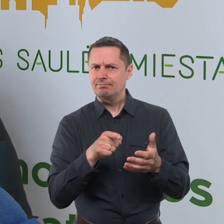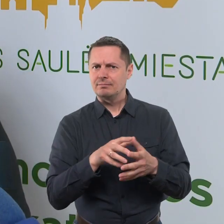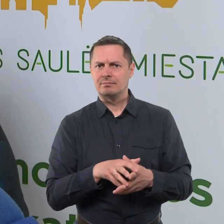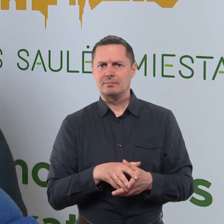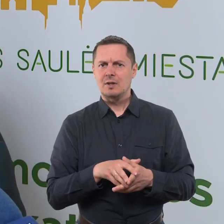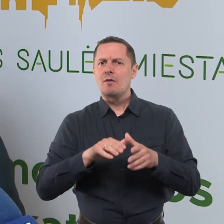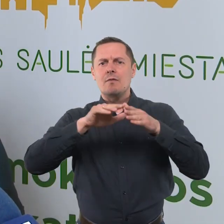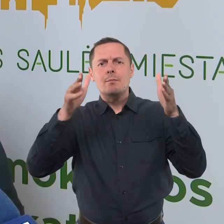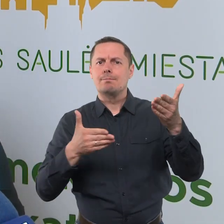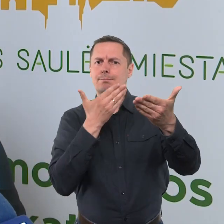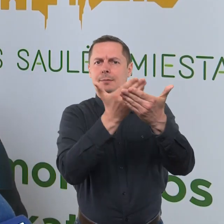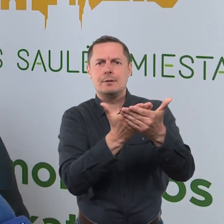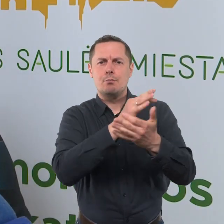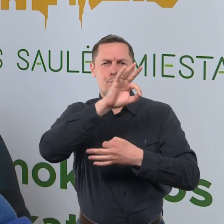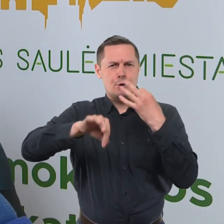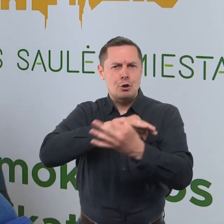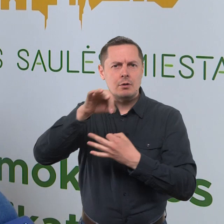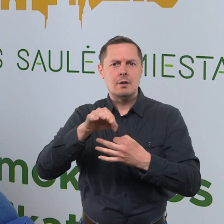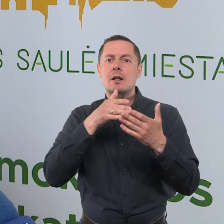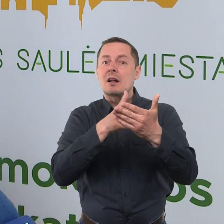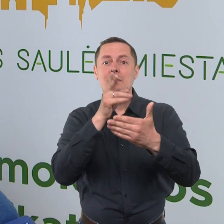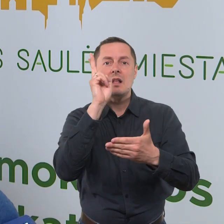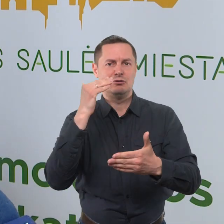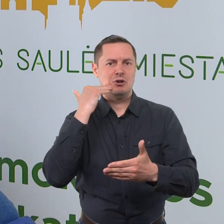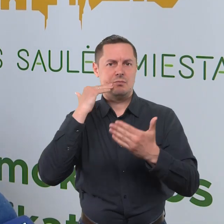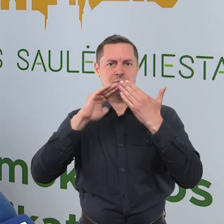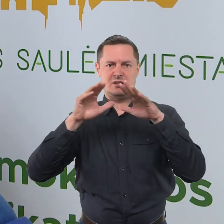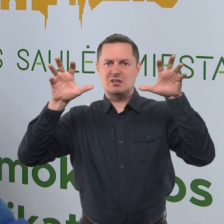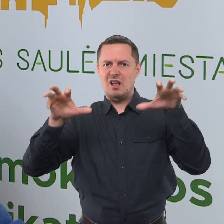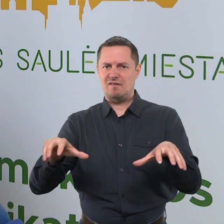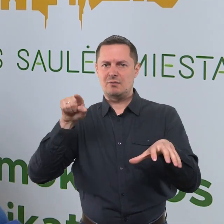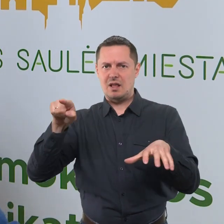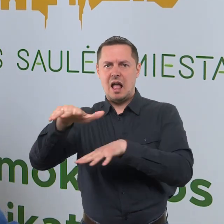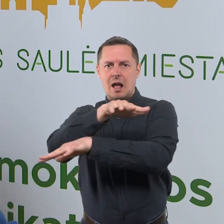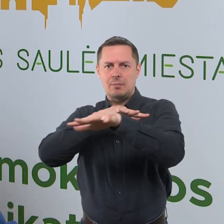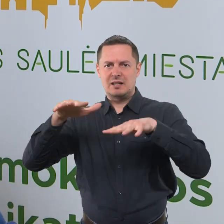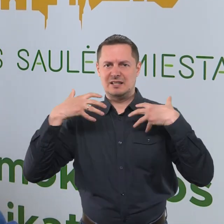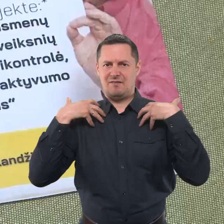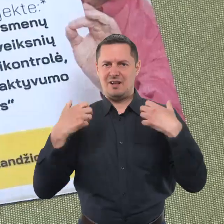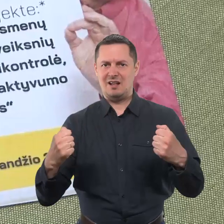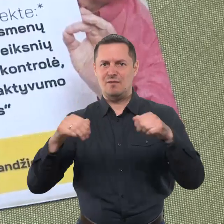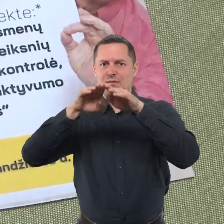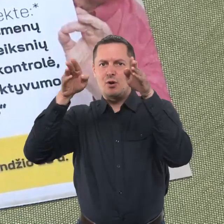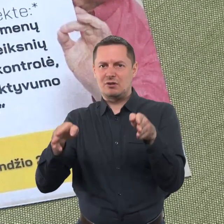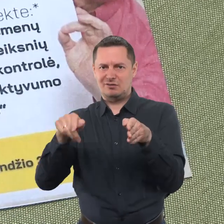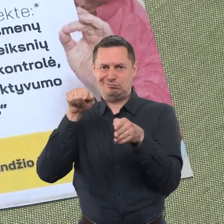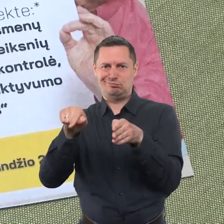pristatysiu trumpai apie projektą, kuri remia Šiauliu miesto savivaldybės visuomenės sveikatos